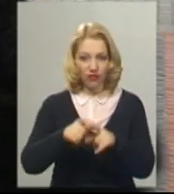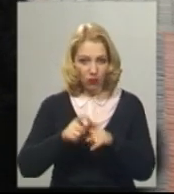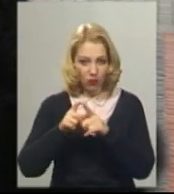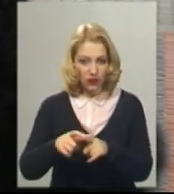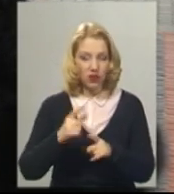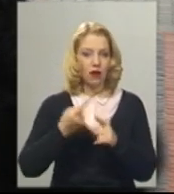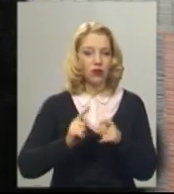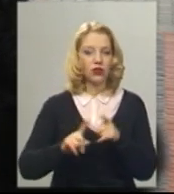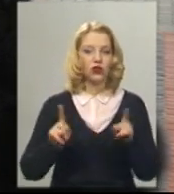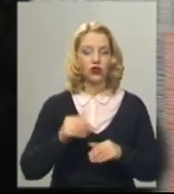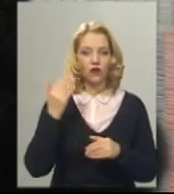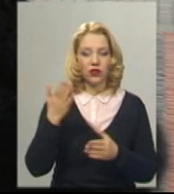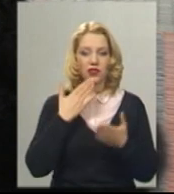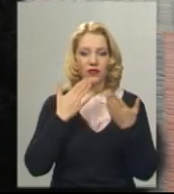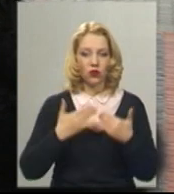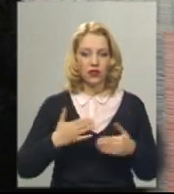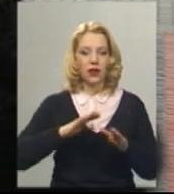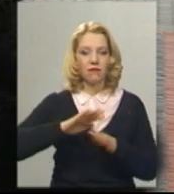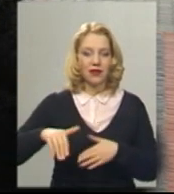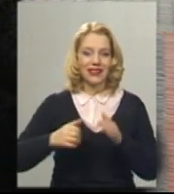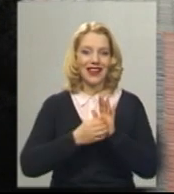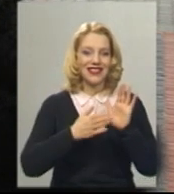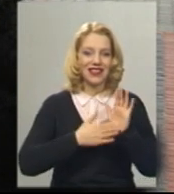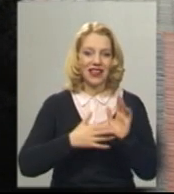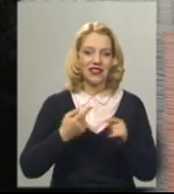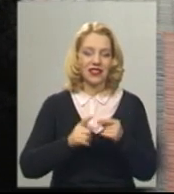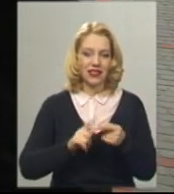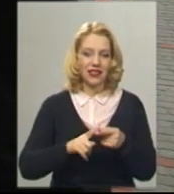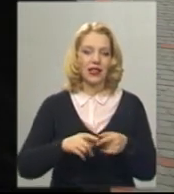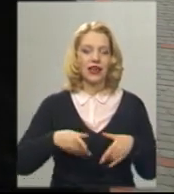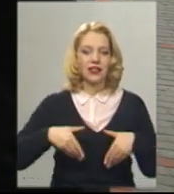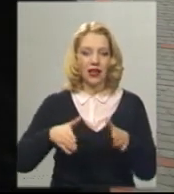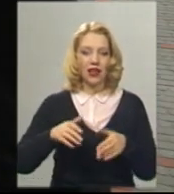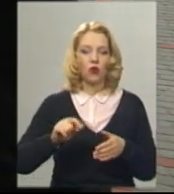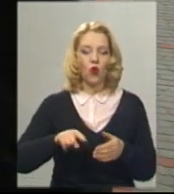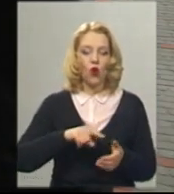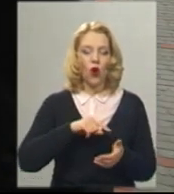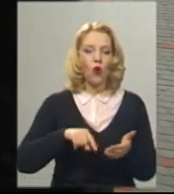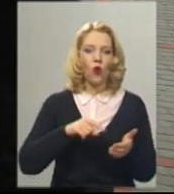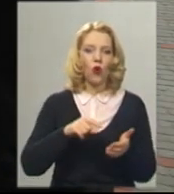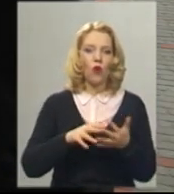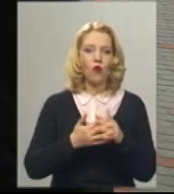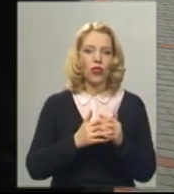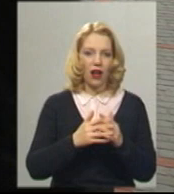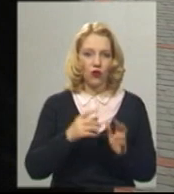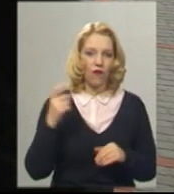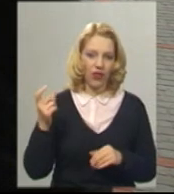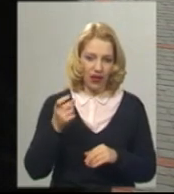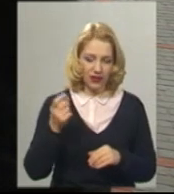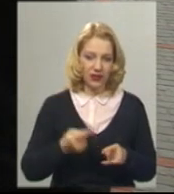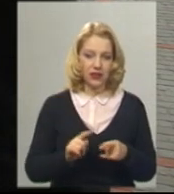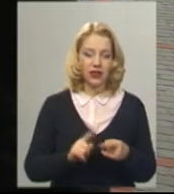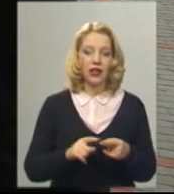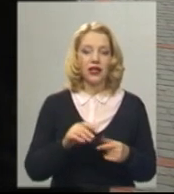щоб вони звернулися з заявою після реєстрації цієї ділянки комунальну власність. Ми зареєстрували 26 березня